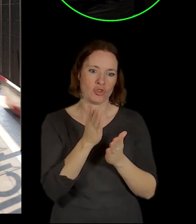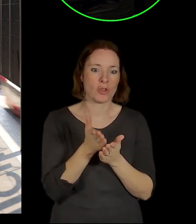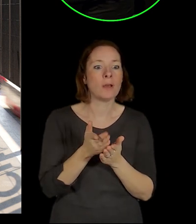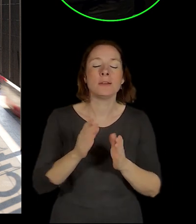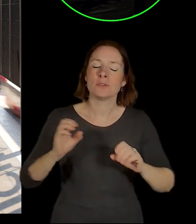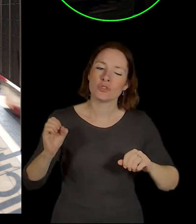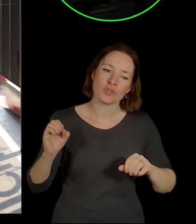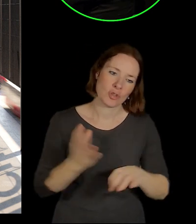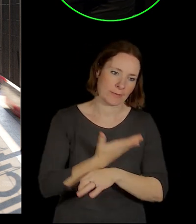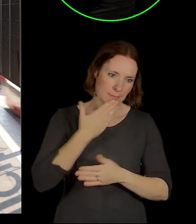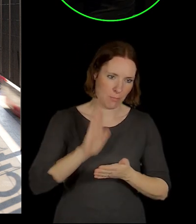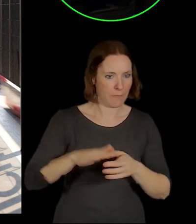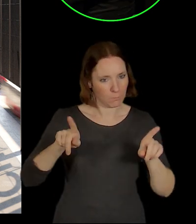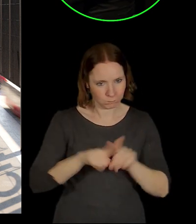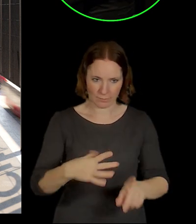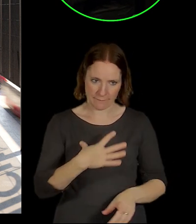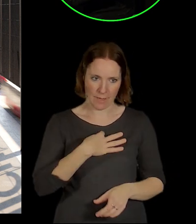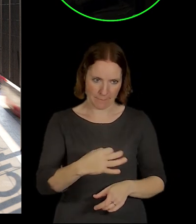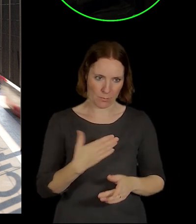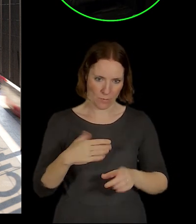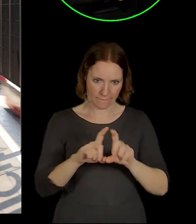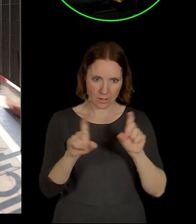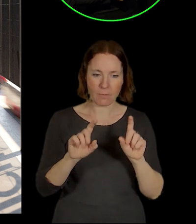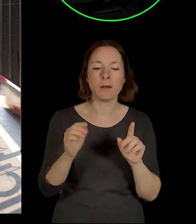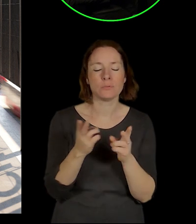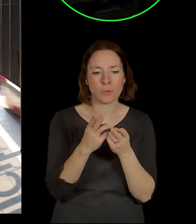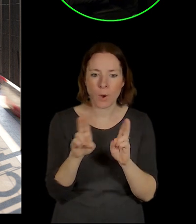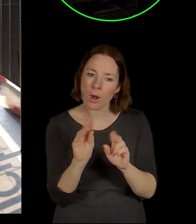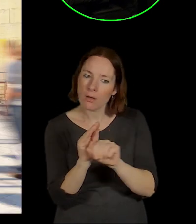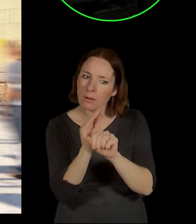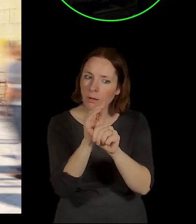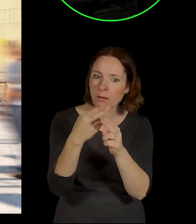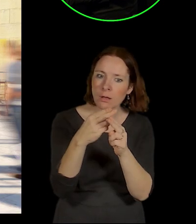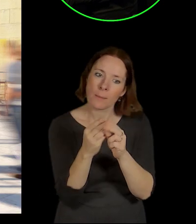takže jsme tam mohli tyhle principy implementovat.